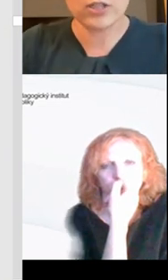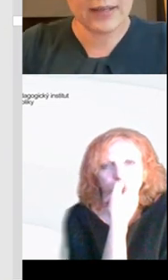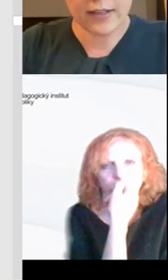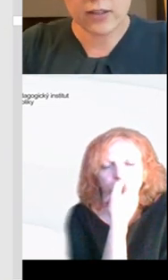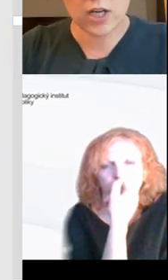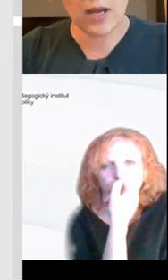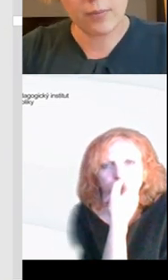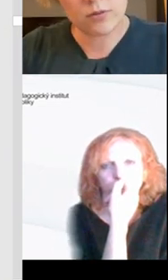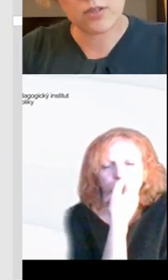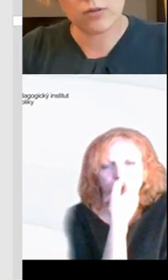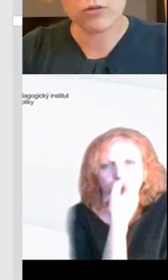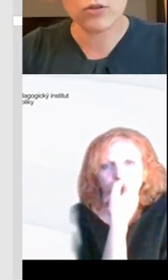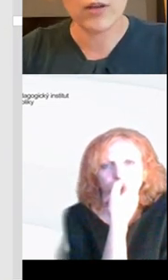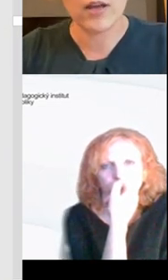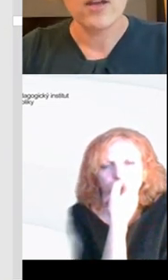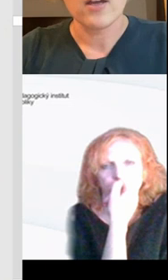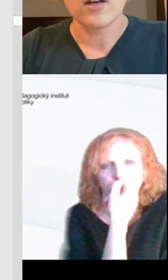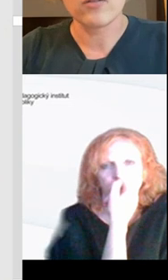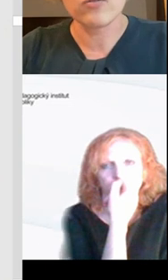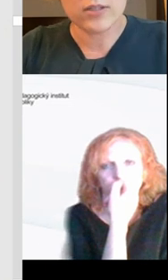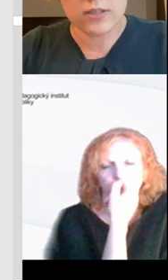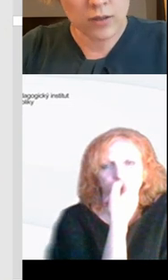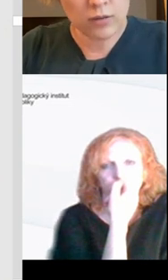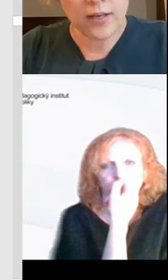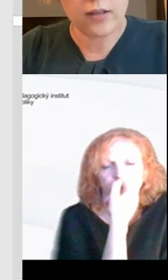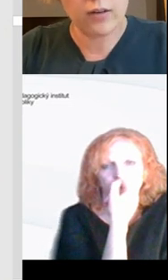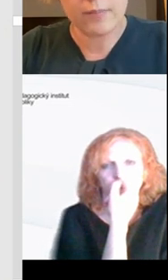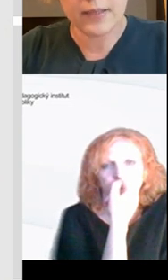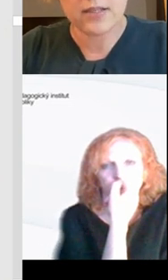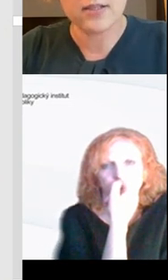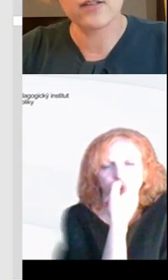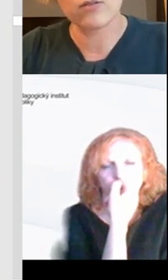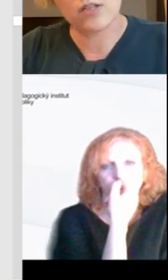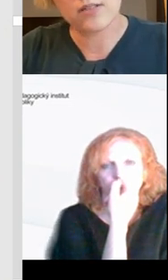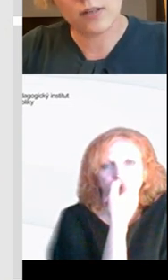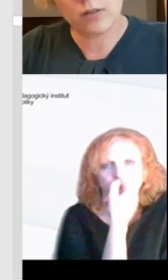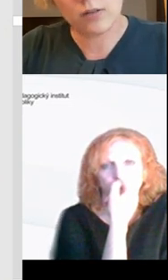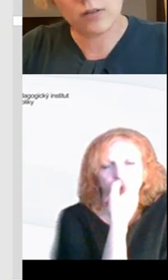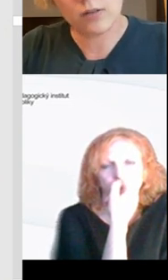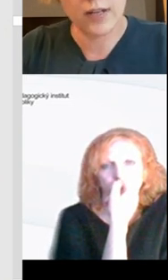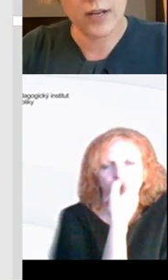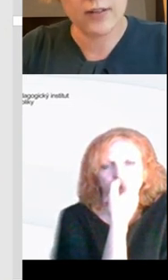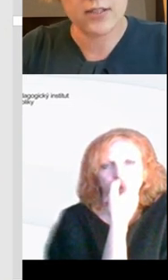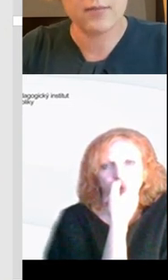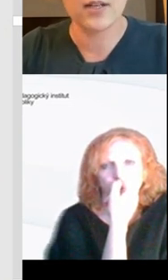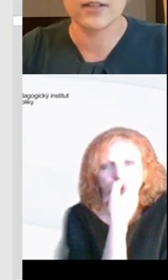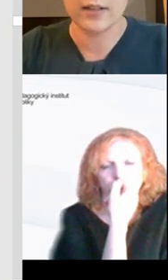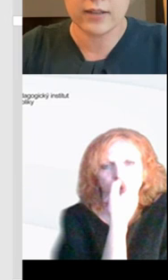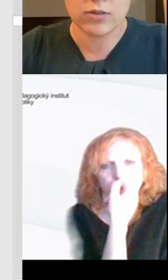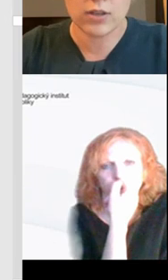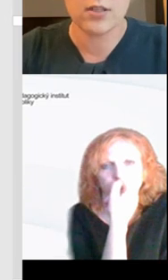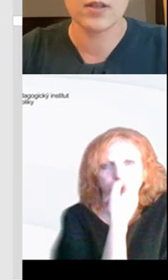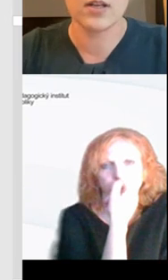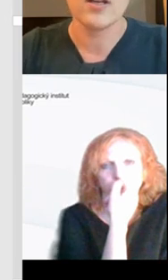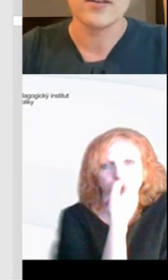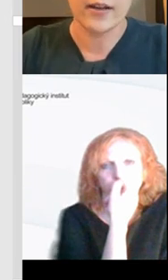málo, mezi čtyřmi kartičkami a později se to rozšiřuje. Úžasný jsou na to nějaký online pexesa, kdy to dítě se jakoliby učí vyhledávat zatím teda